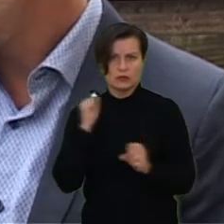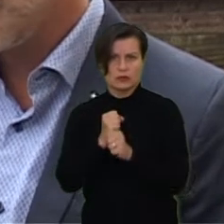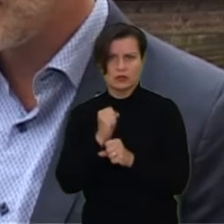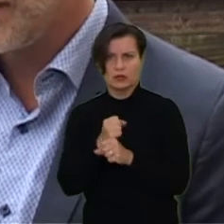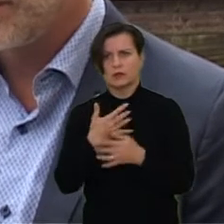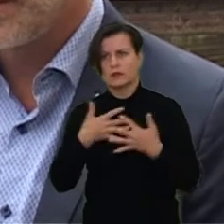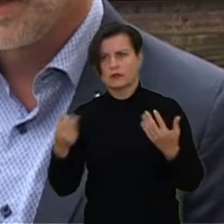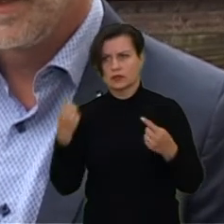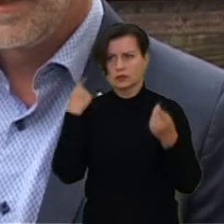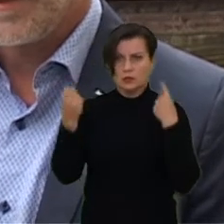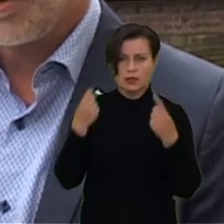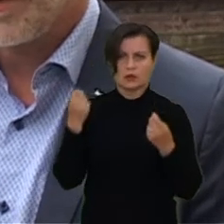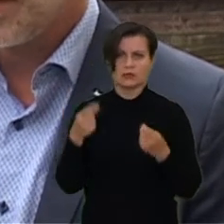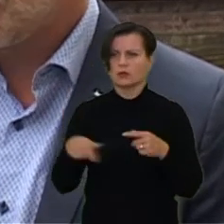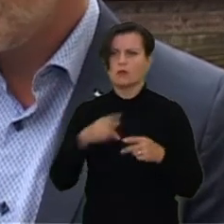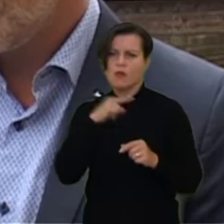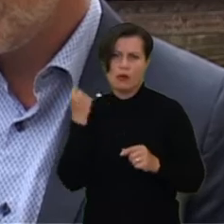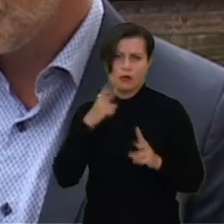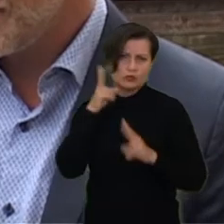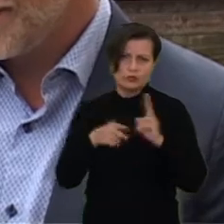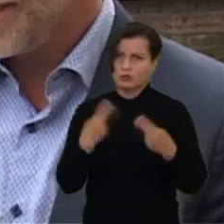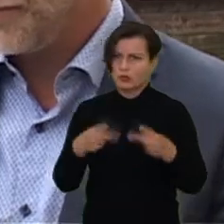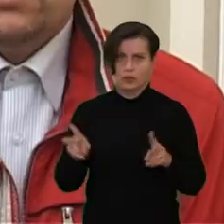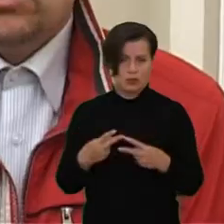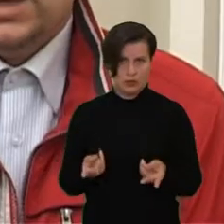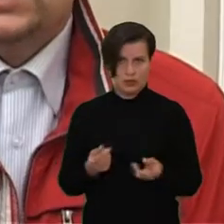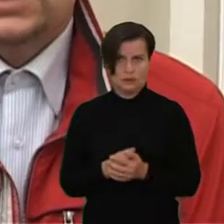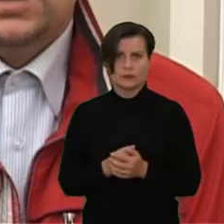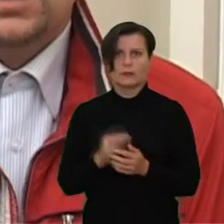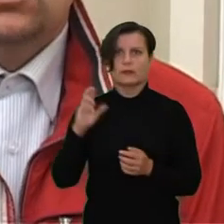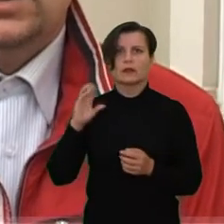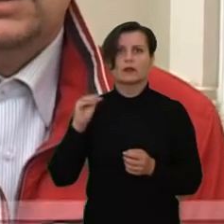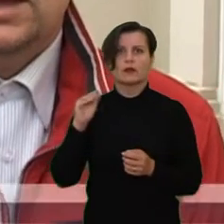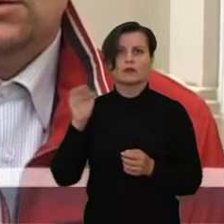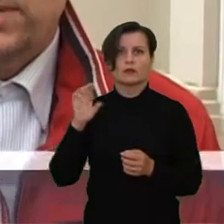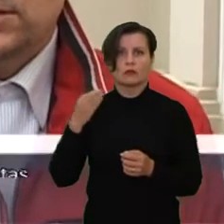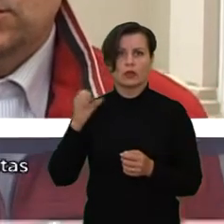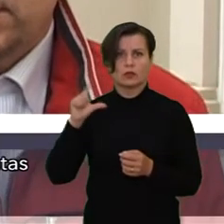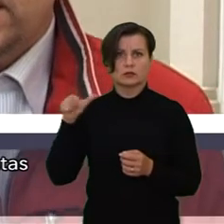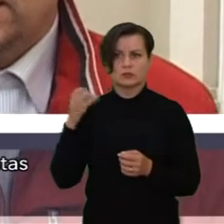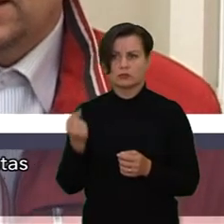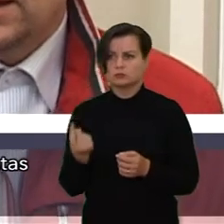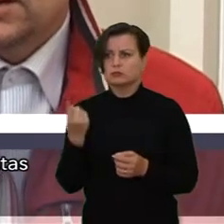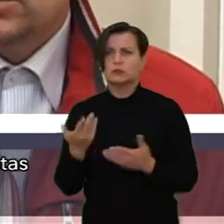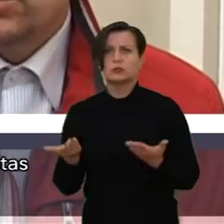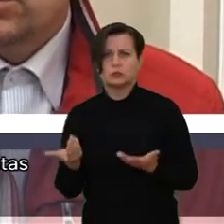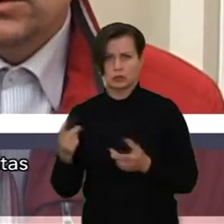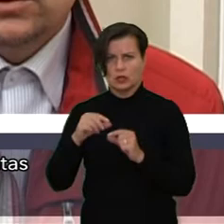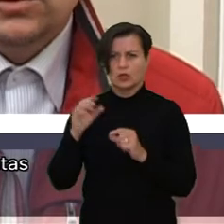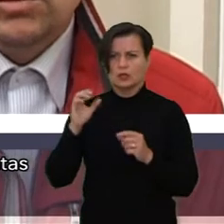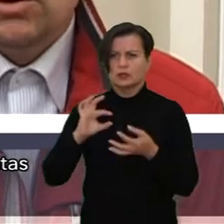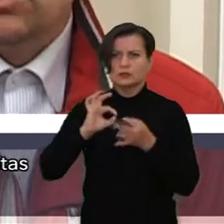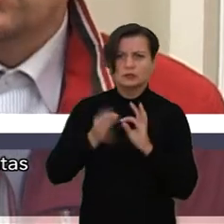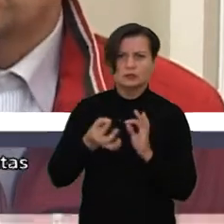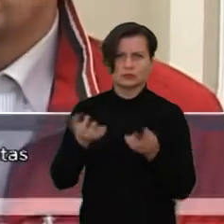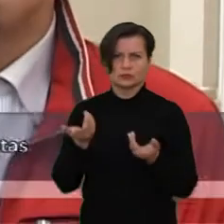visų, viską skėpti, tai tuo pedagogskusis į čia nereikia. Reformacija, kurie atėjo iš pradžių per smulkių ir